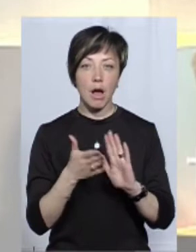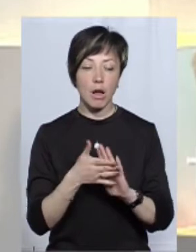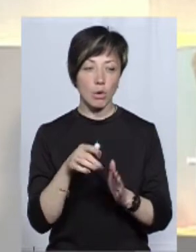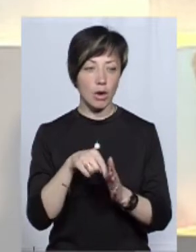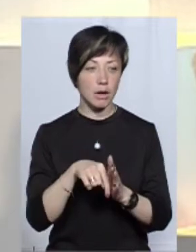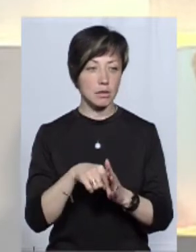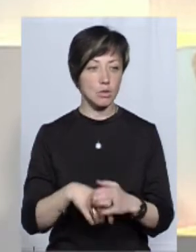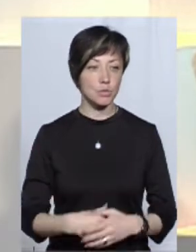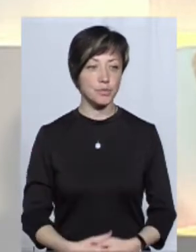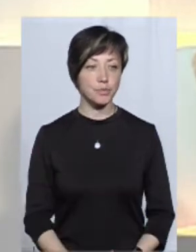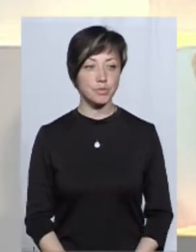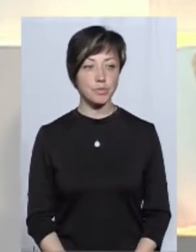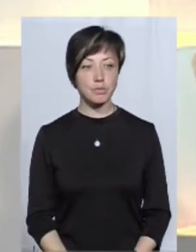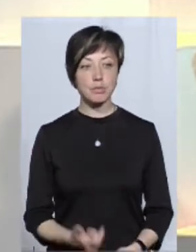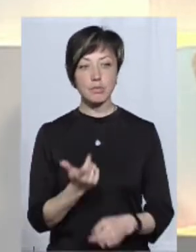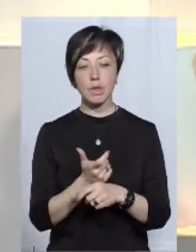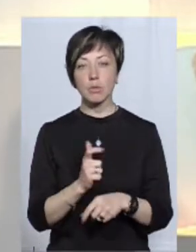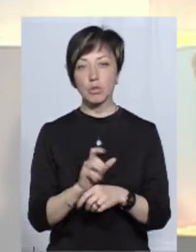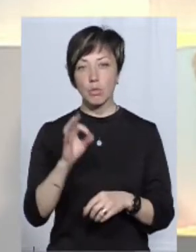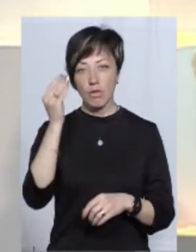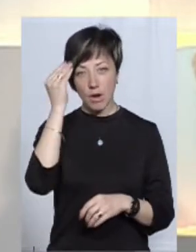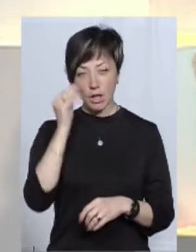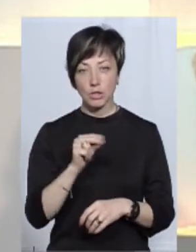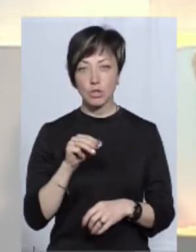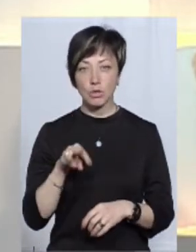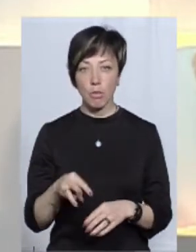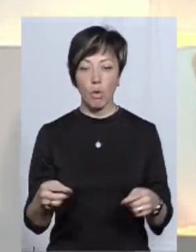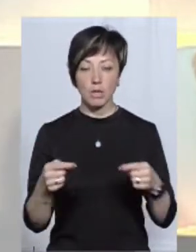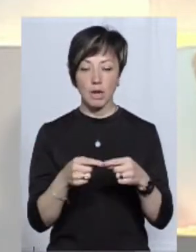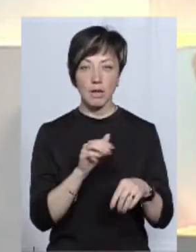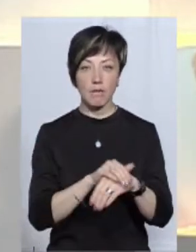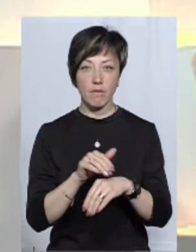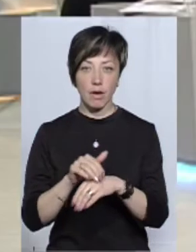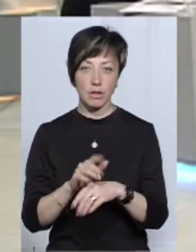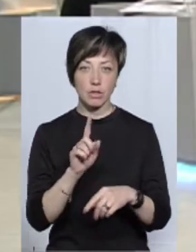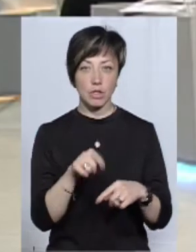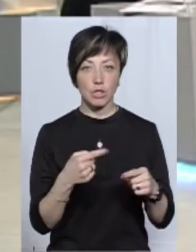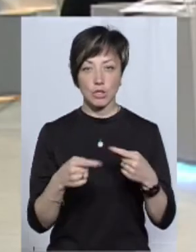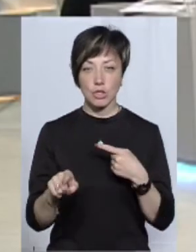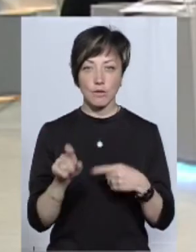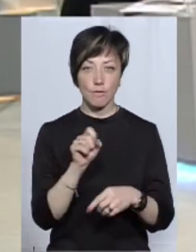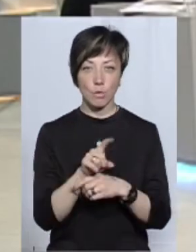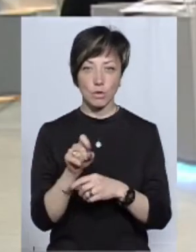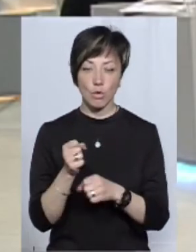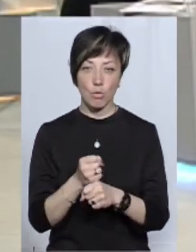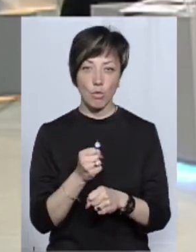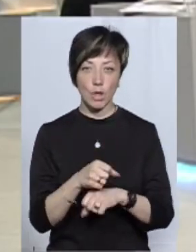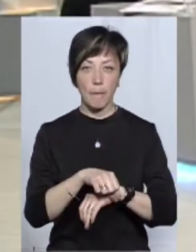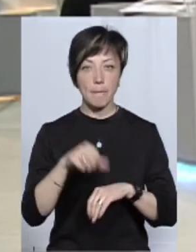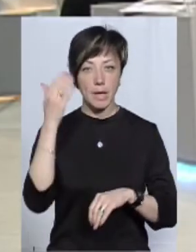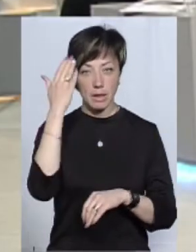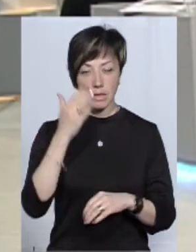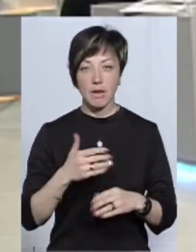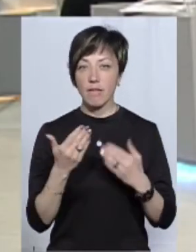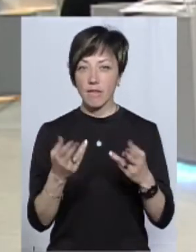характеру. Тобто, більше про враження, ніж про конкретні факти тієї чи іншої функції роботи митниці.